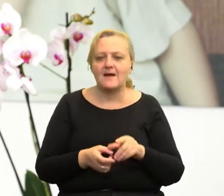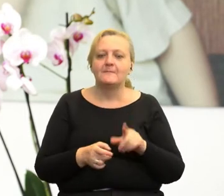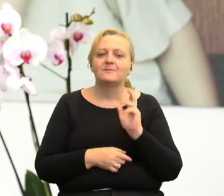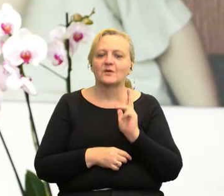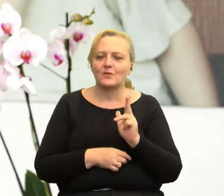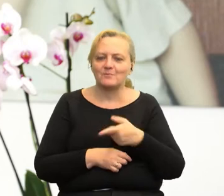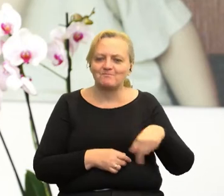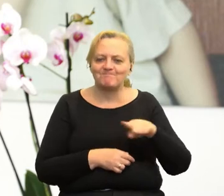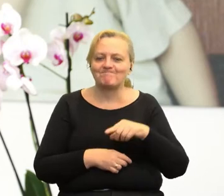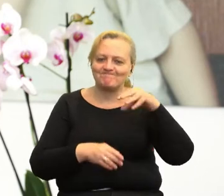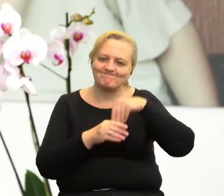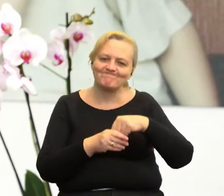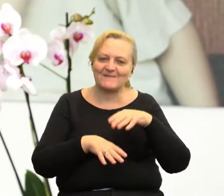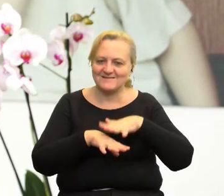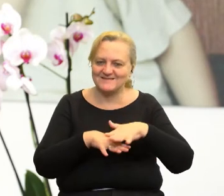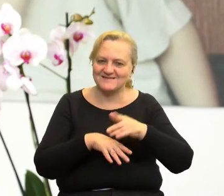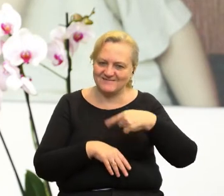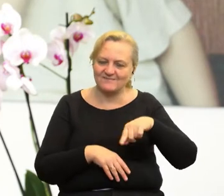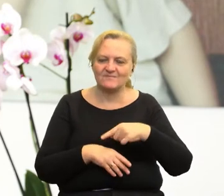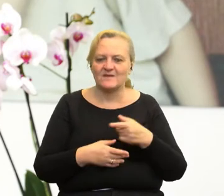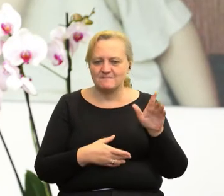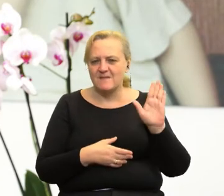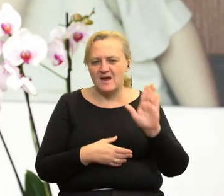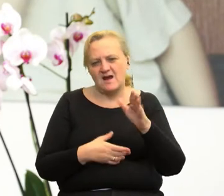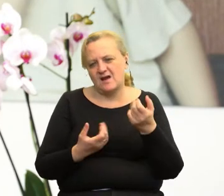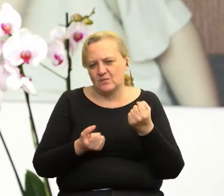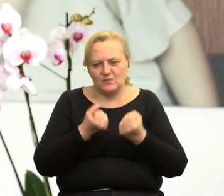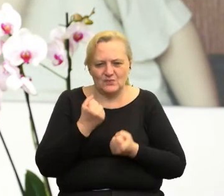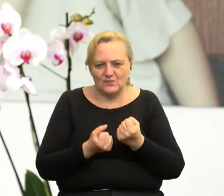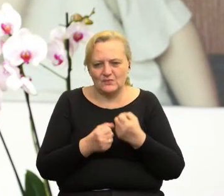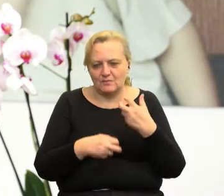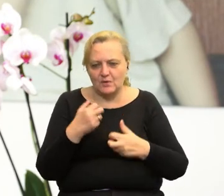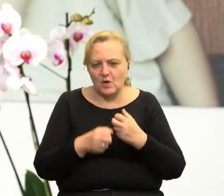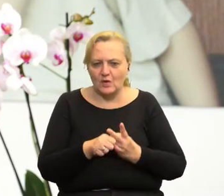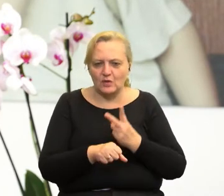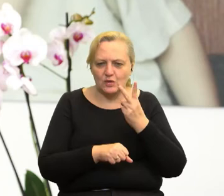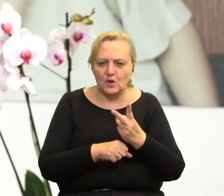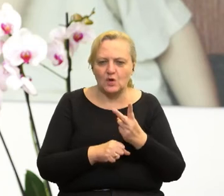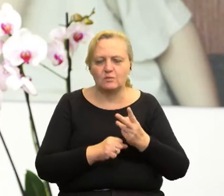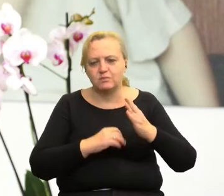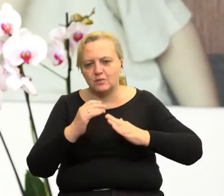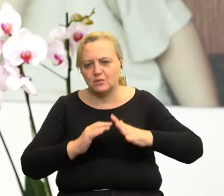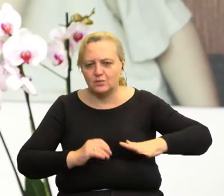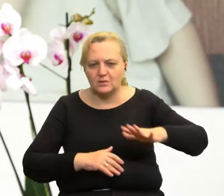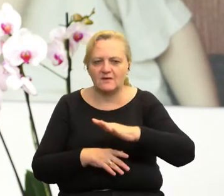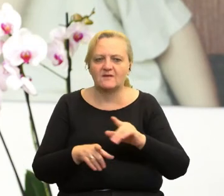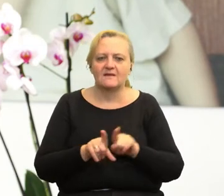która w naszym systemie boryka się z takim problemem dostępności do infrastruktury